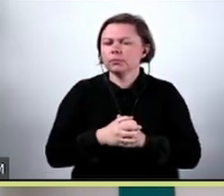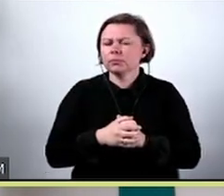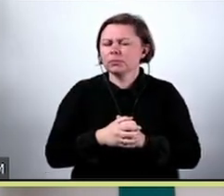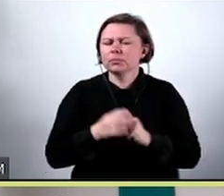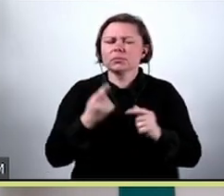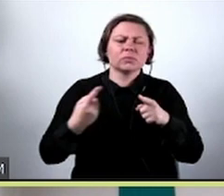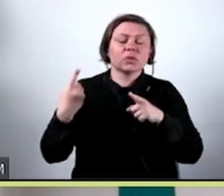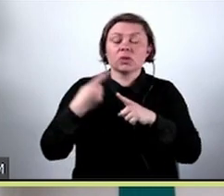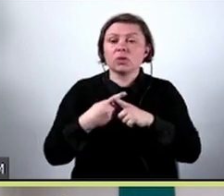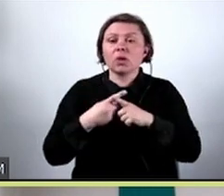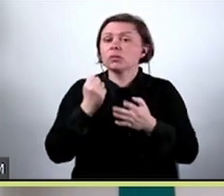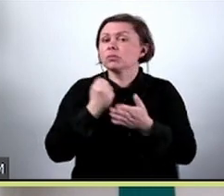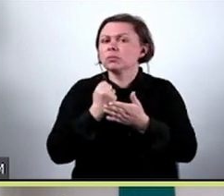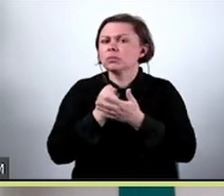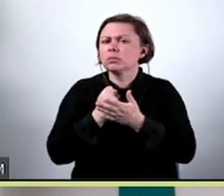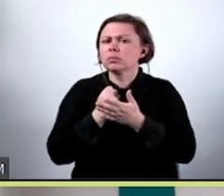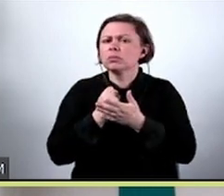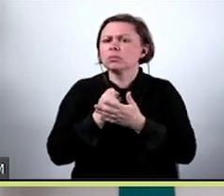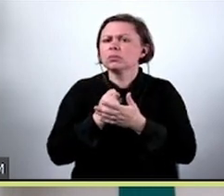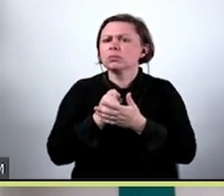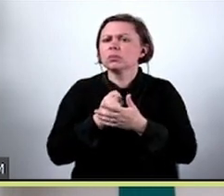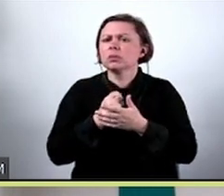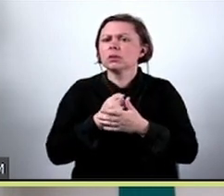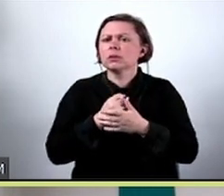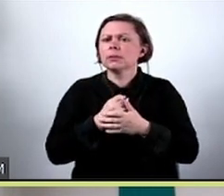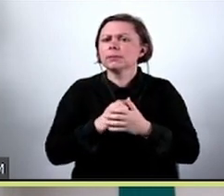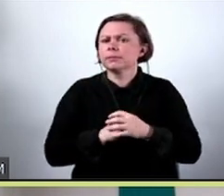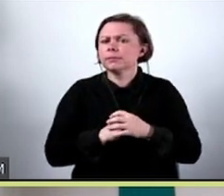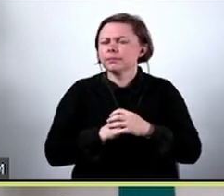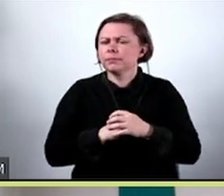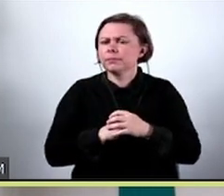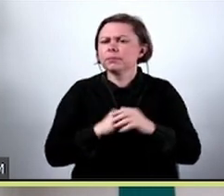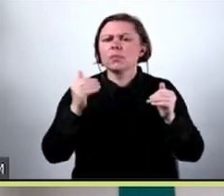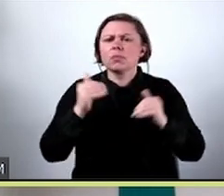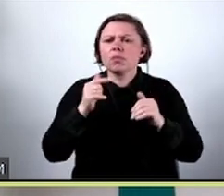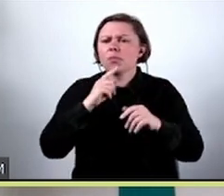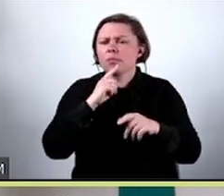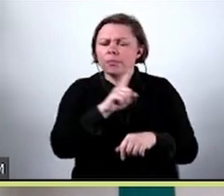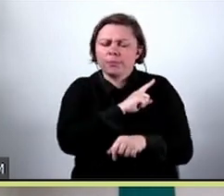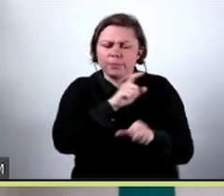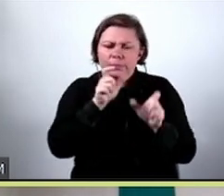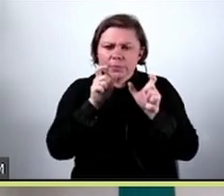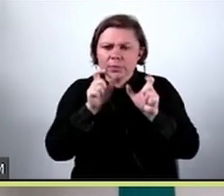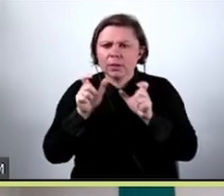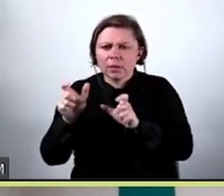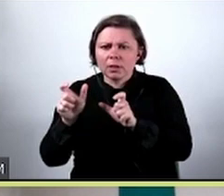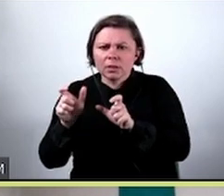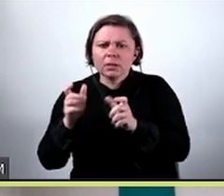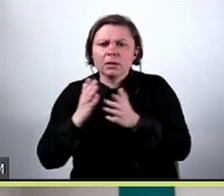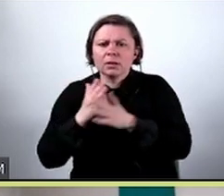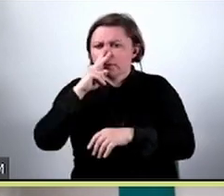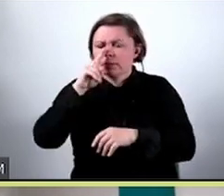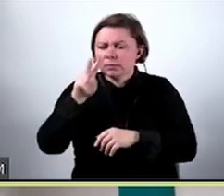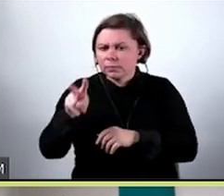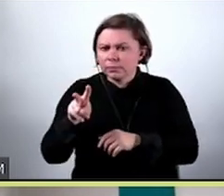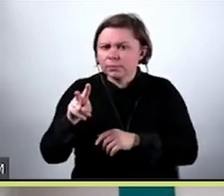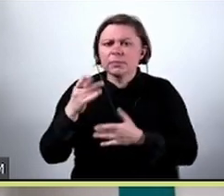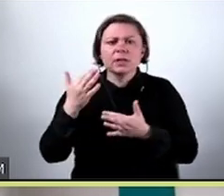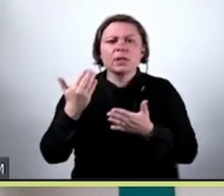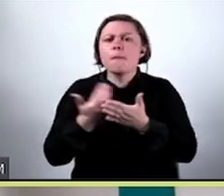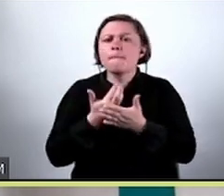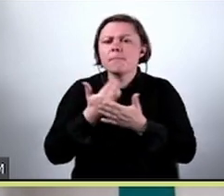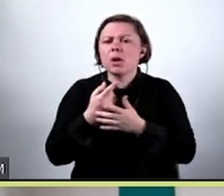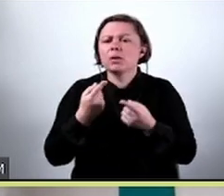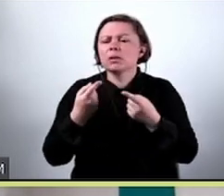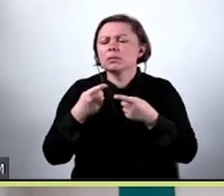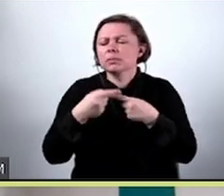Dodatkową kwestią właśnie jest monitorowanie też zmiennych wejściowych. Możemy je monitorować poprzez spojrzenie na to, na ile model wspominał swój cel